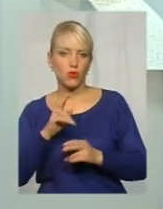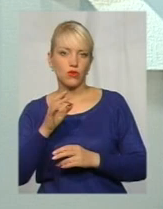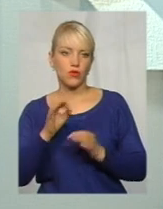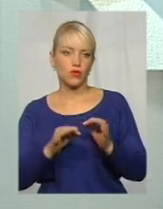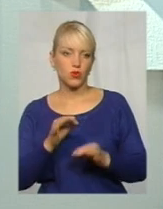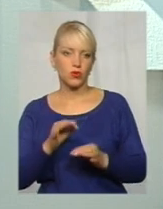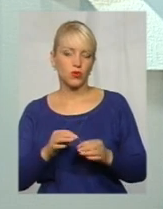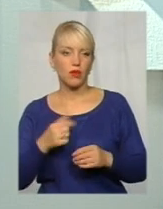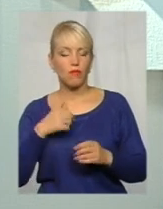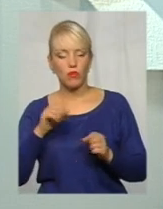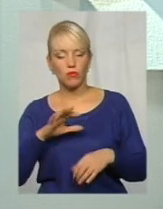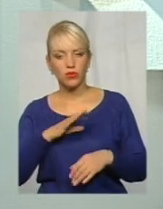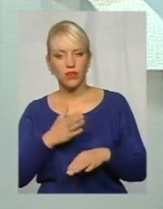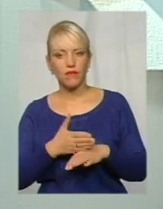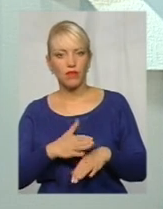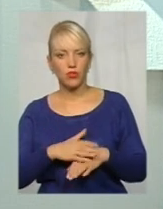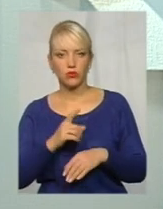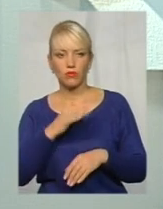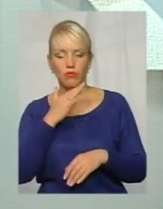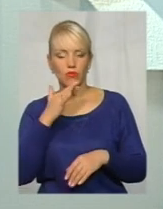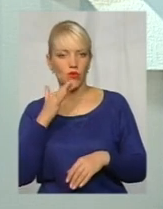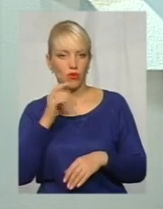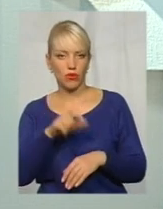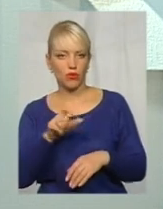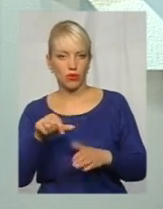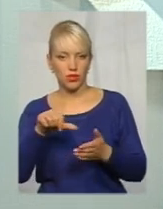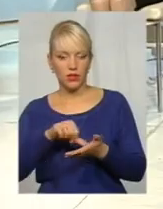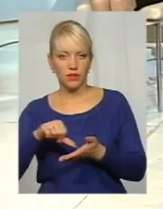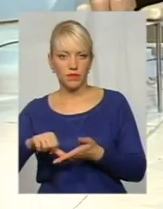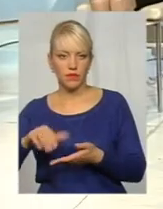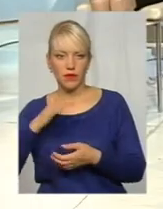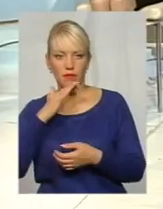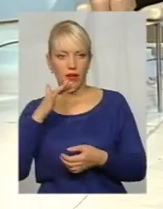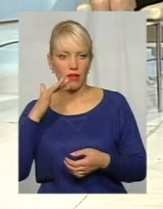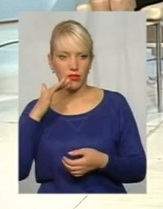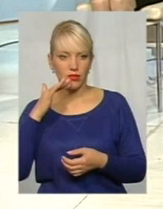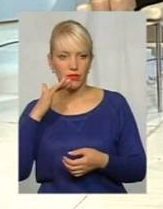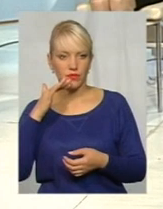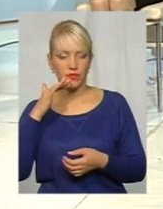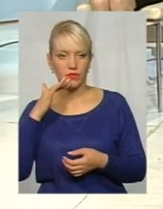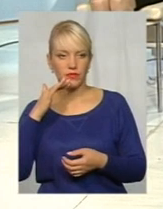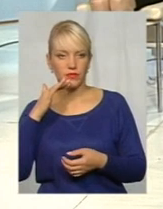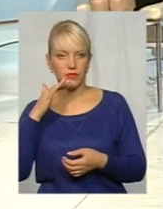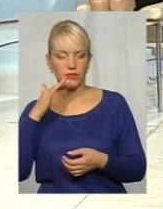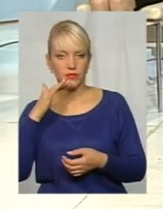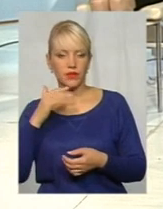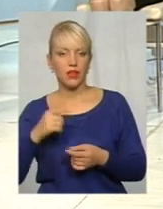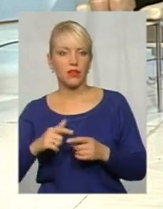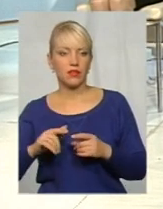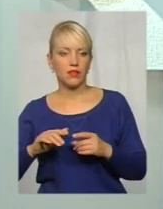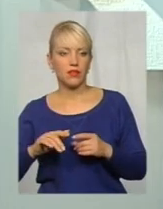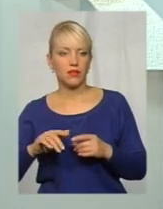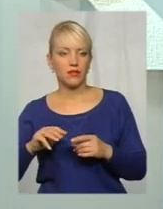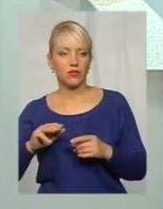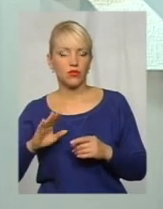досить, можливо, важко за рахунок того, що багато сторін, багато учасників, неправильно, багато учасників процесу,